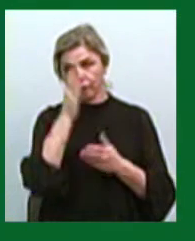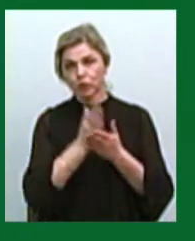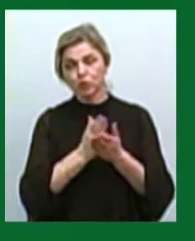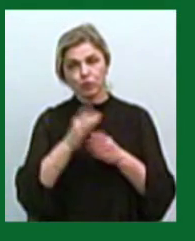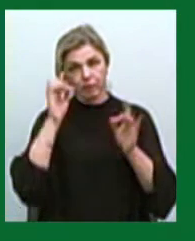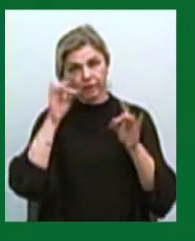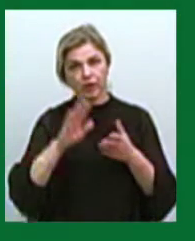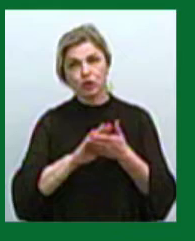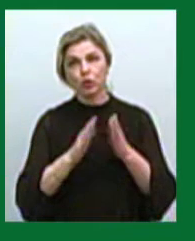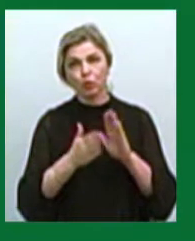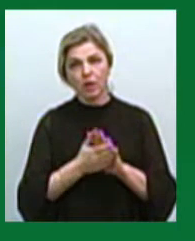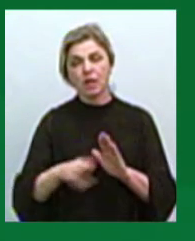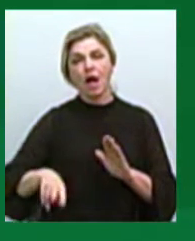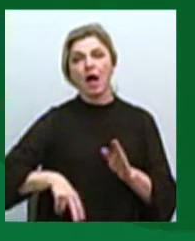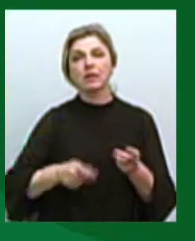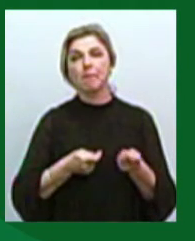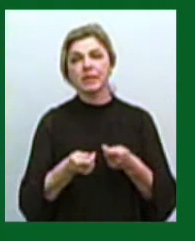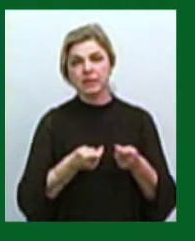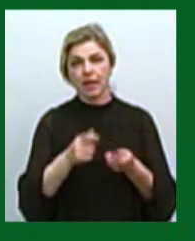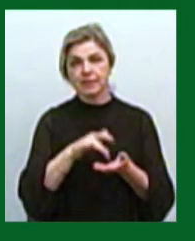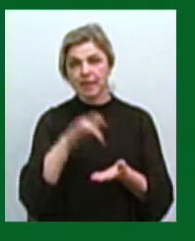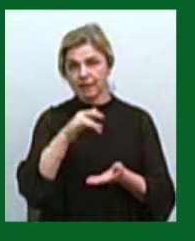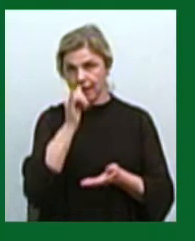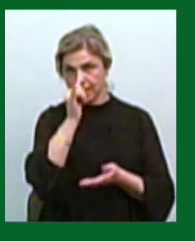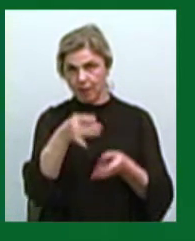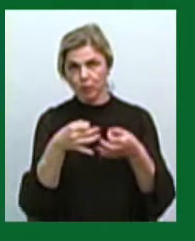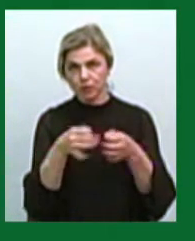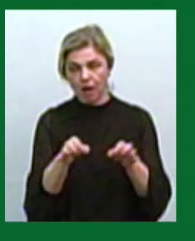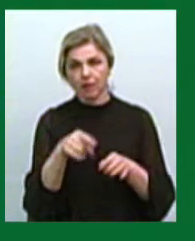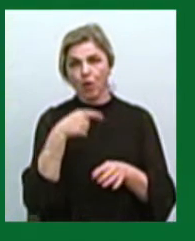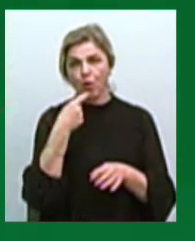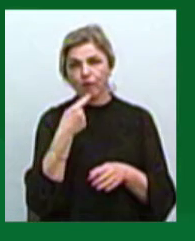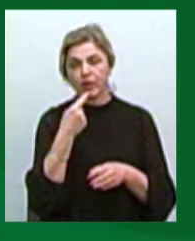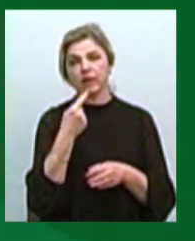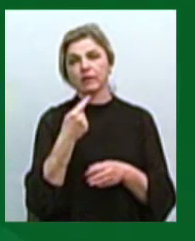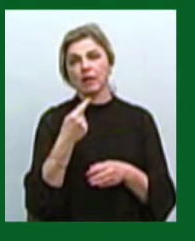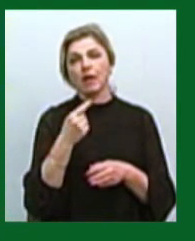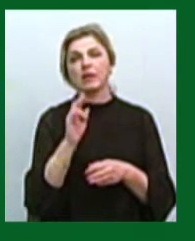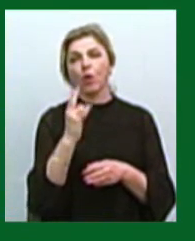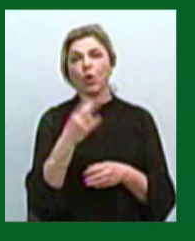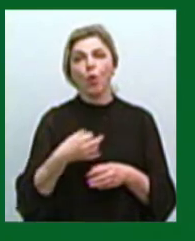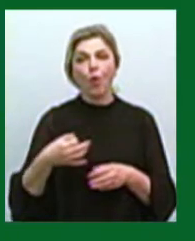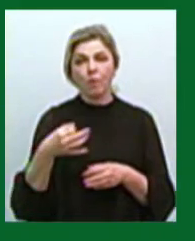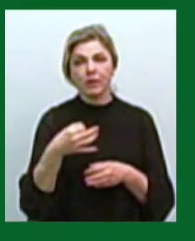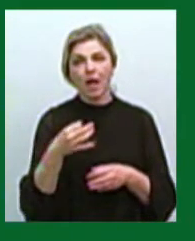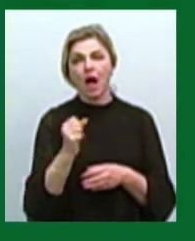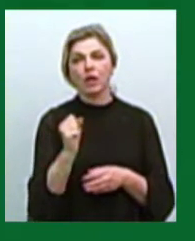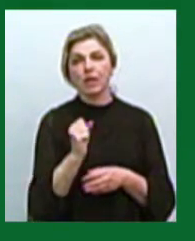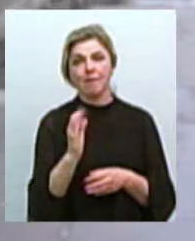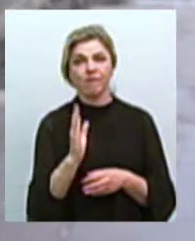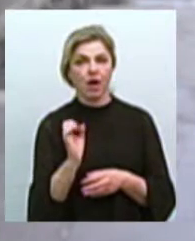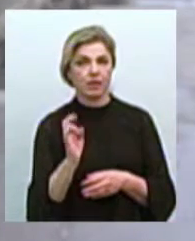ситуацій адміністрація центру не допускала, говорить пресофіцер головного управління ДСНС у Миколаївській області Артем Вагін.